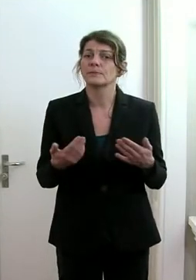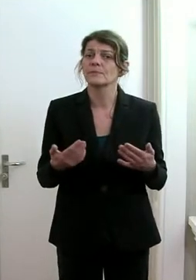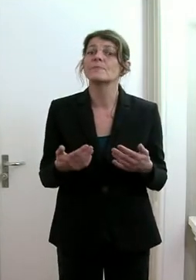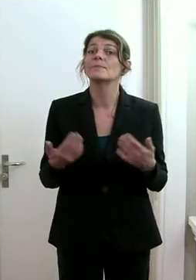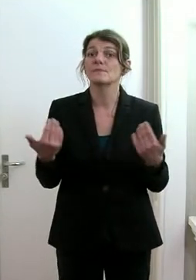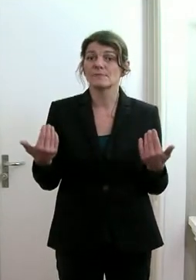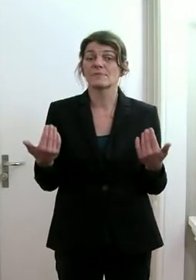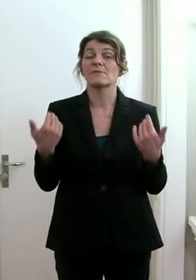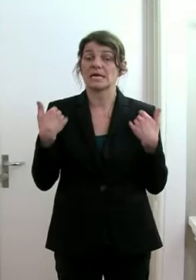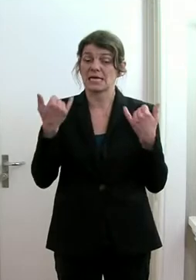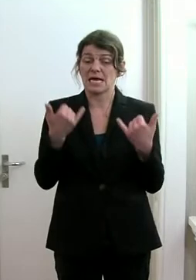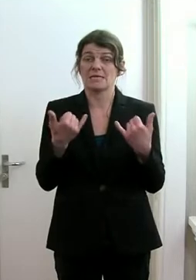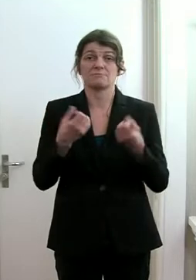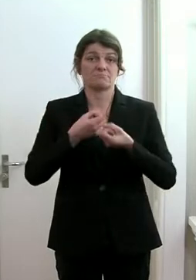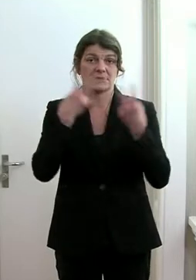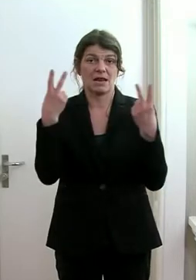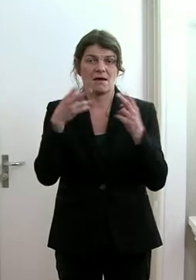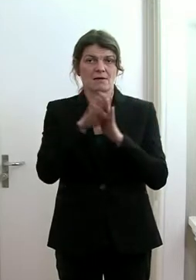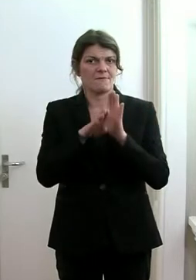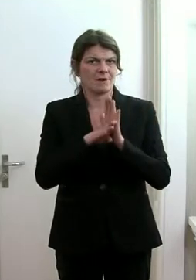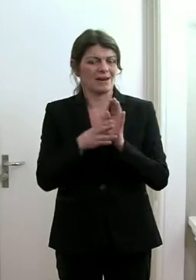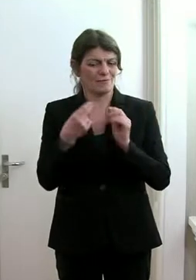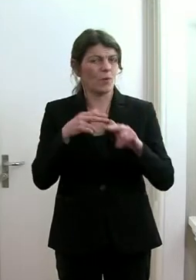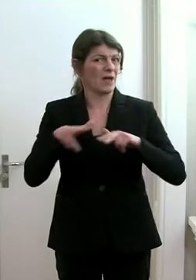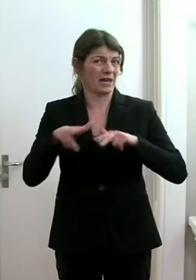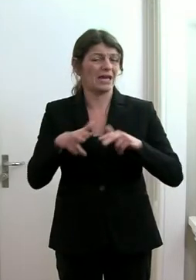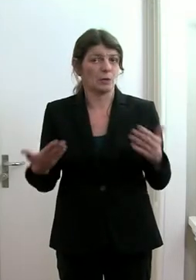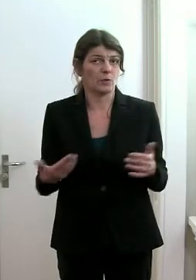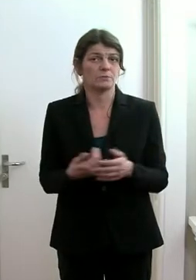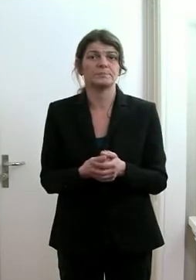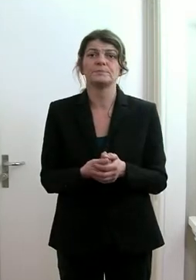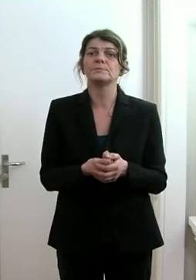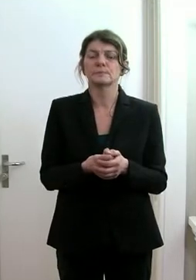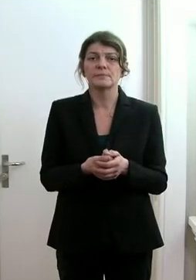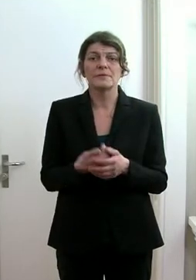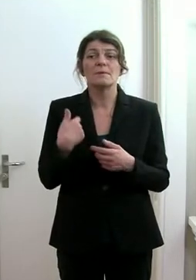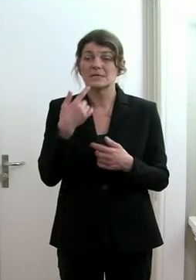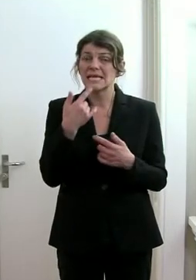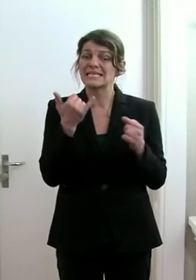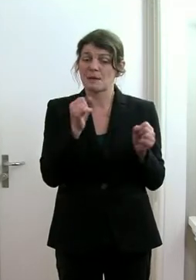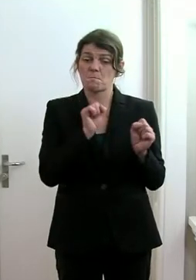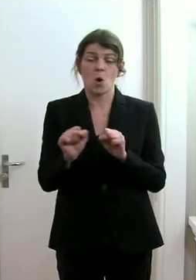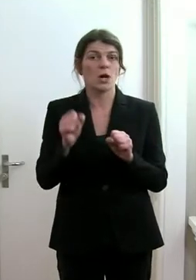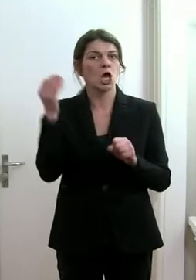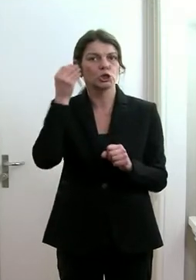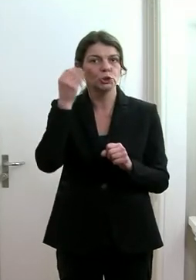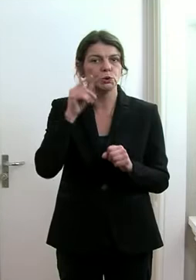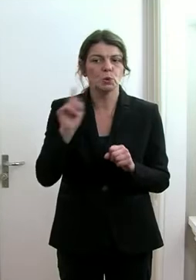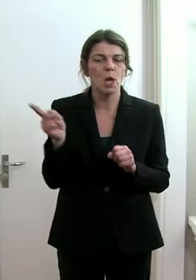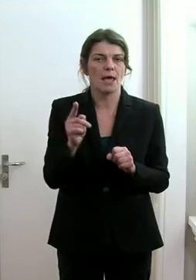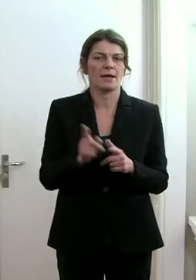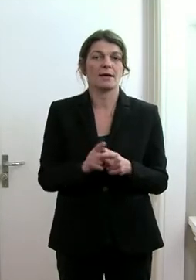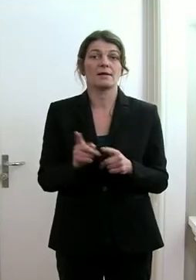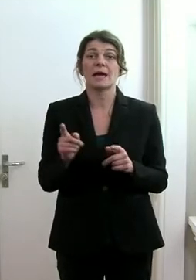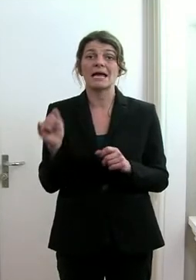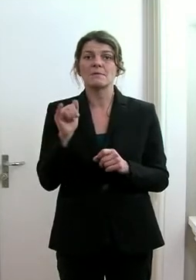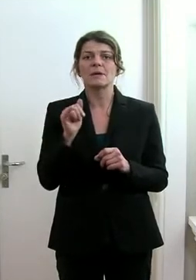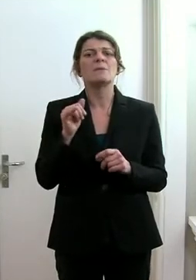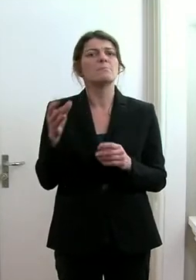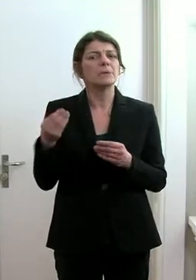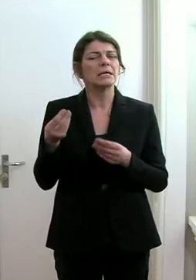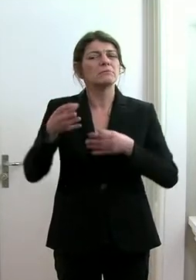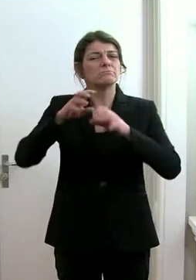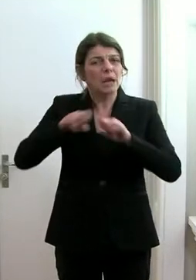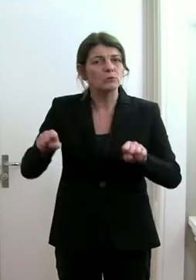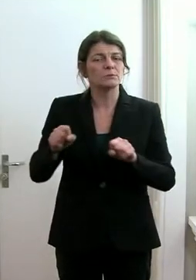Da haben wir jetzt von der Regierung aus einfach ermöglicht, dass die Schulen immer vorausgesetzt in der Absprache